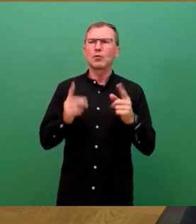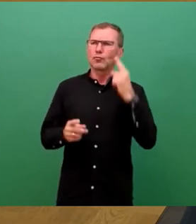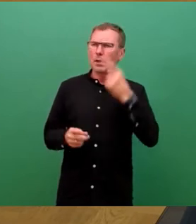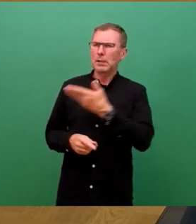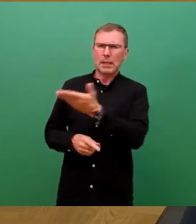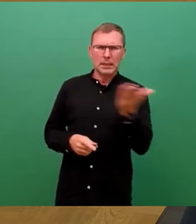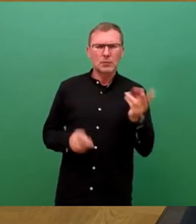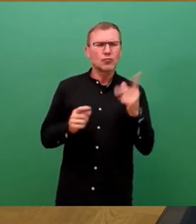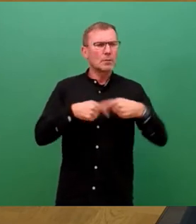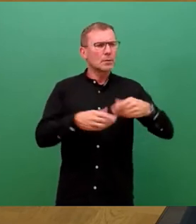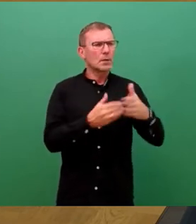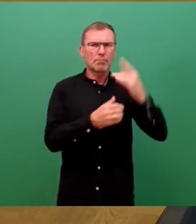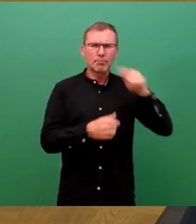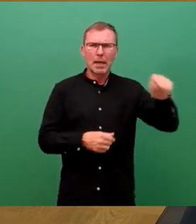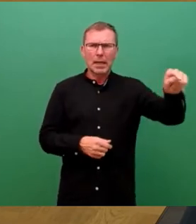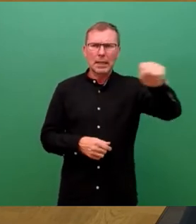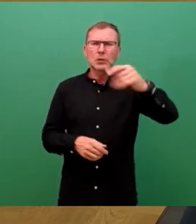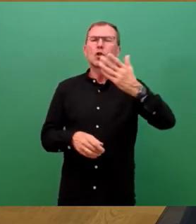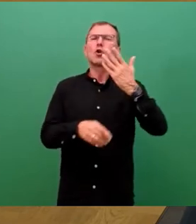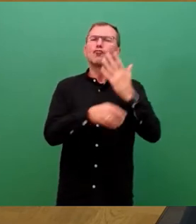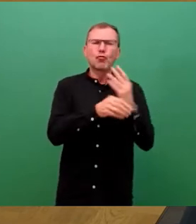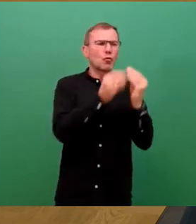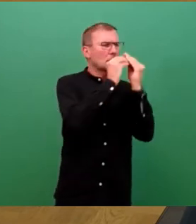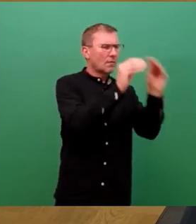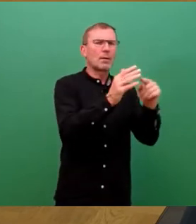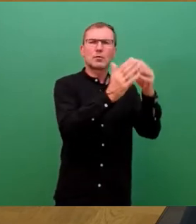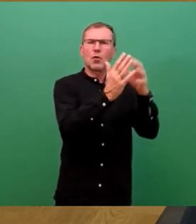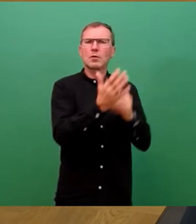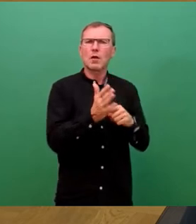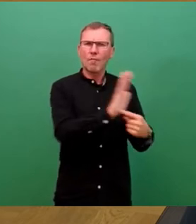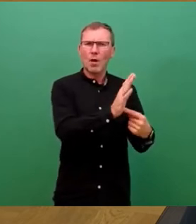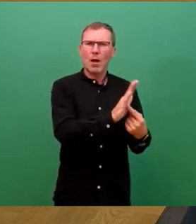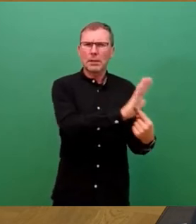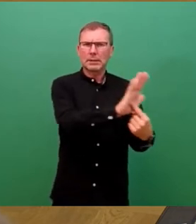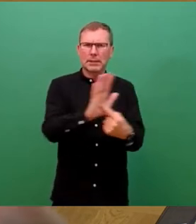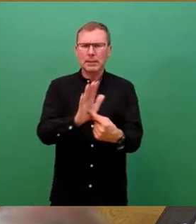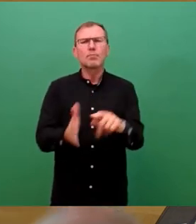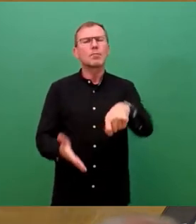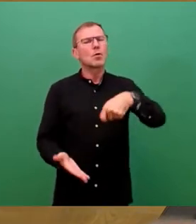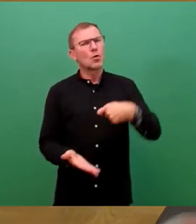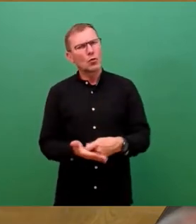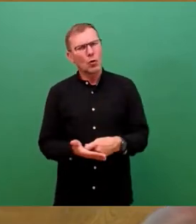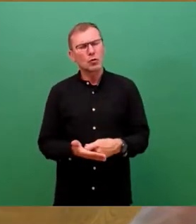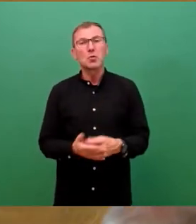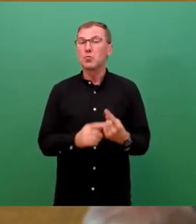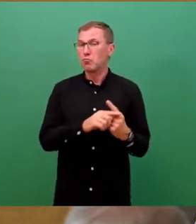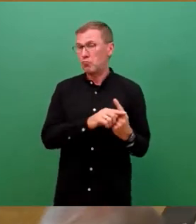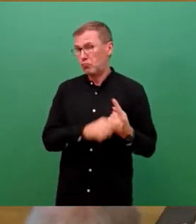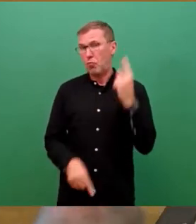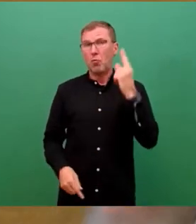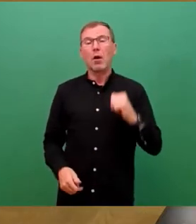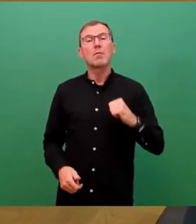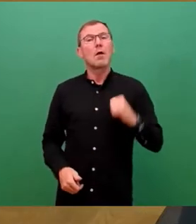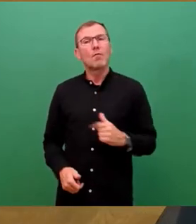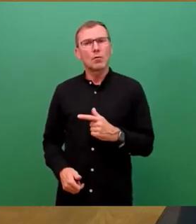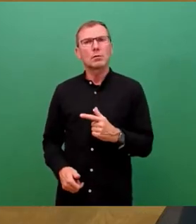Stadtbezirksbeiräten bereits in einer Informationsvorlage dargestellt. Die Kosten sind demnach erheblich und die Verluste belasten die